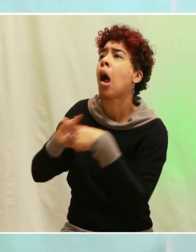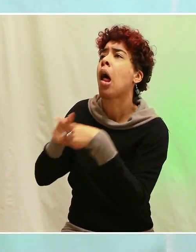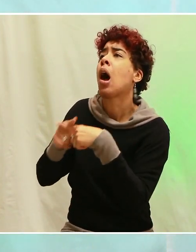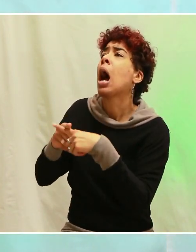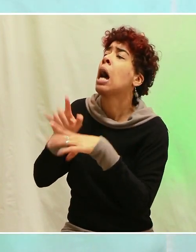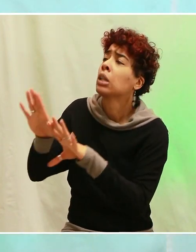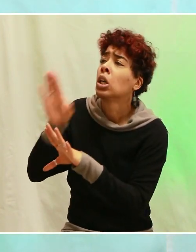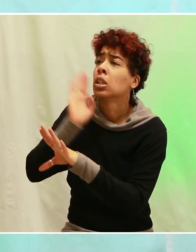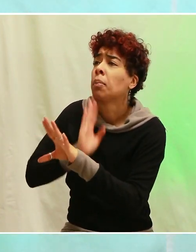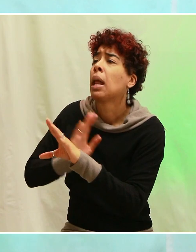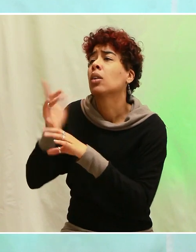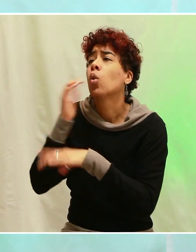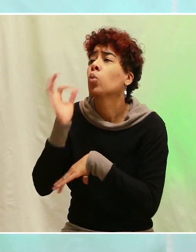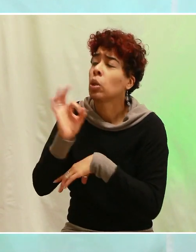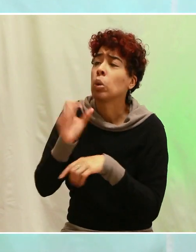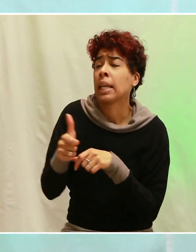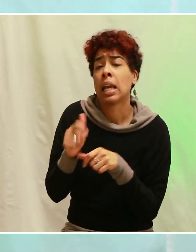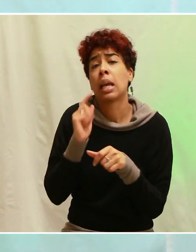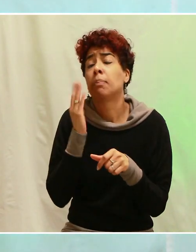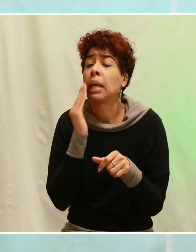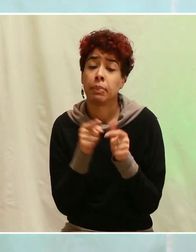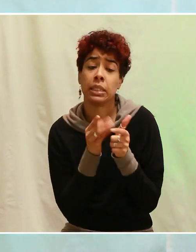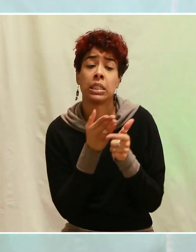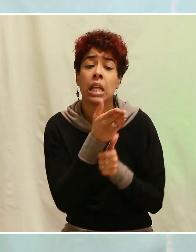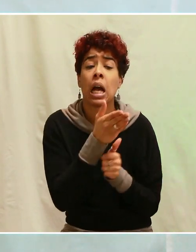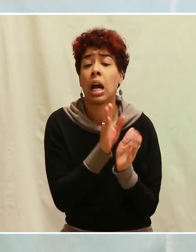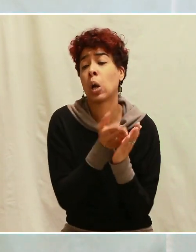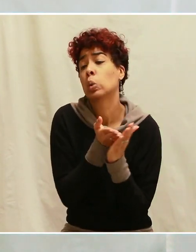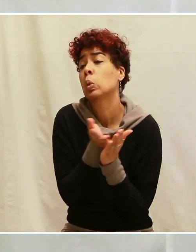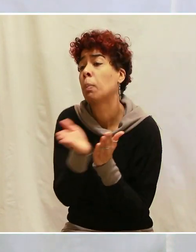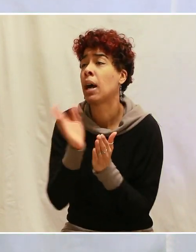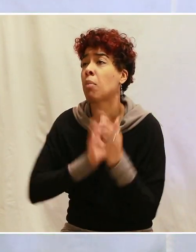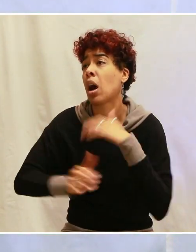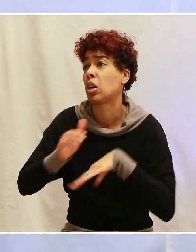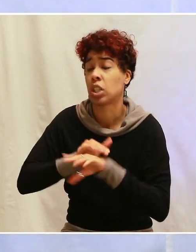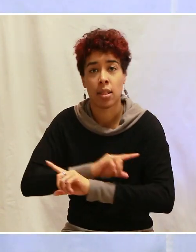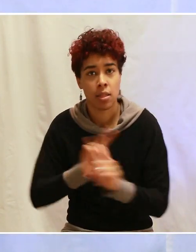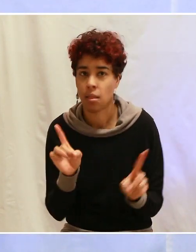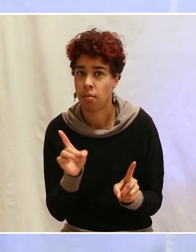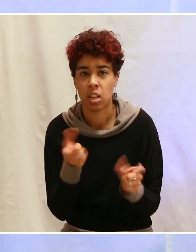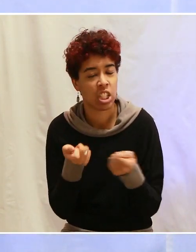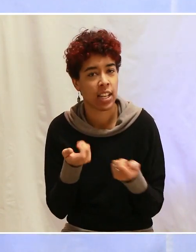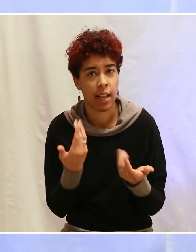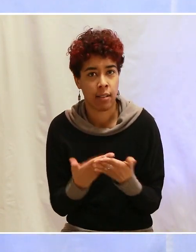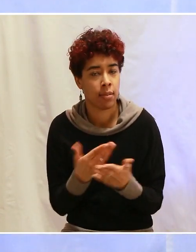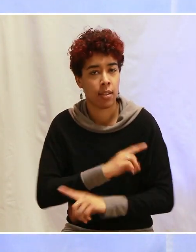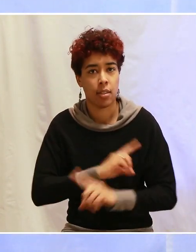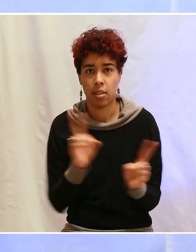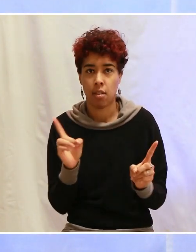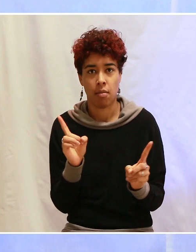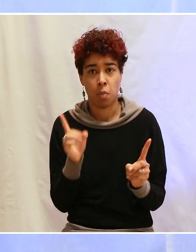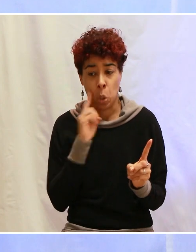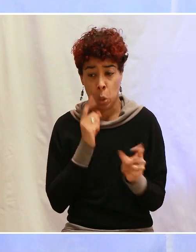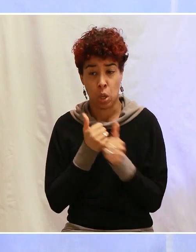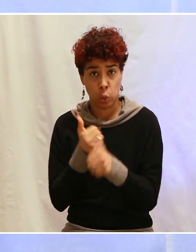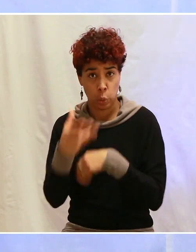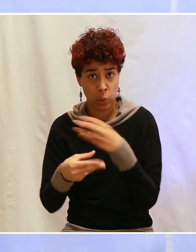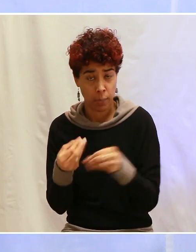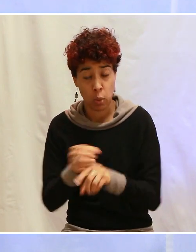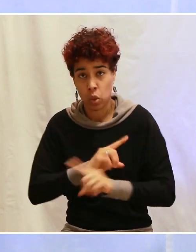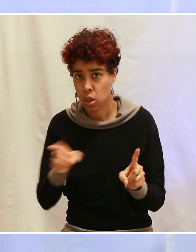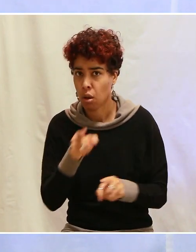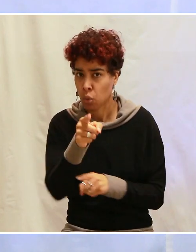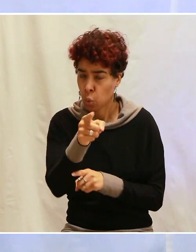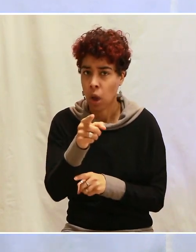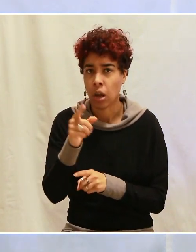essaye de marchander. Oui, je vais faire comme ça. Oui, je vais pouvoir arranger les choses. Ne gère pas de cette manière-là. Ne fais pas la manière du monde. Sois